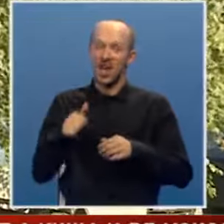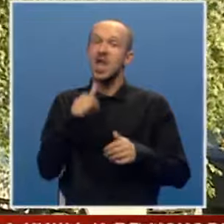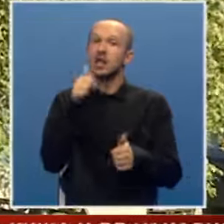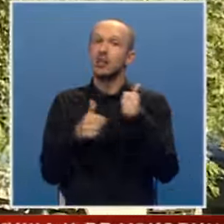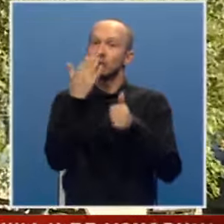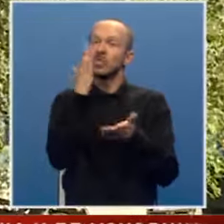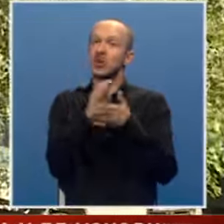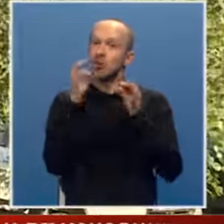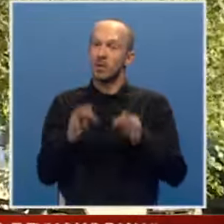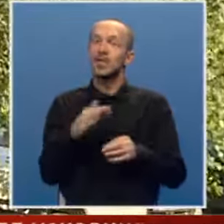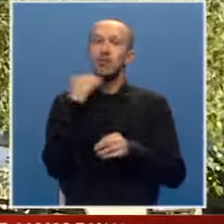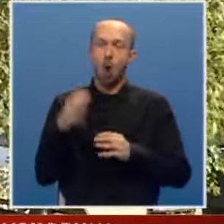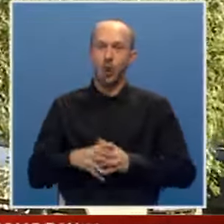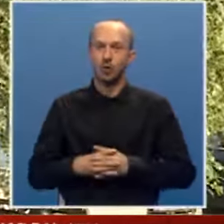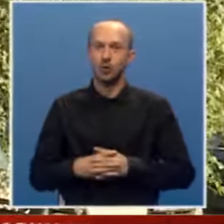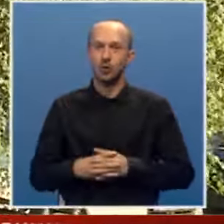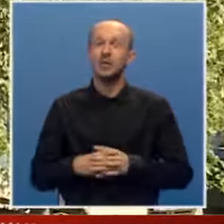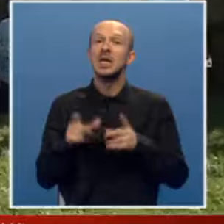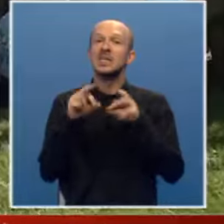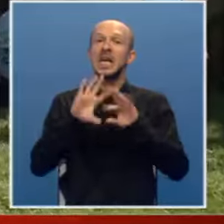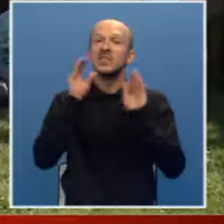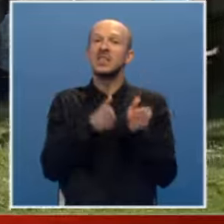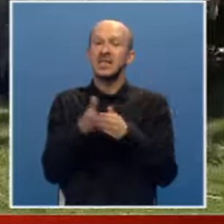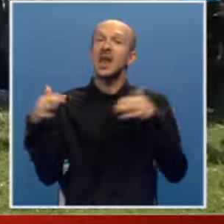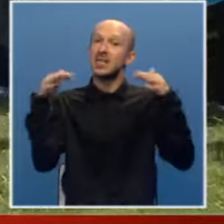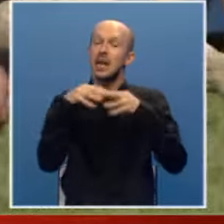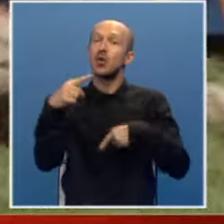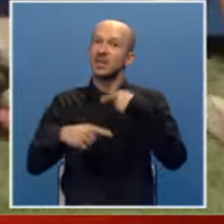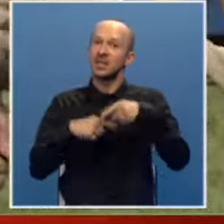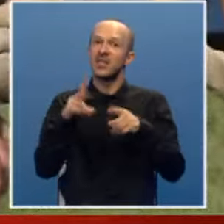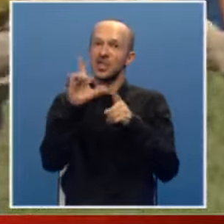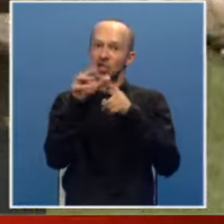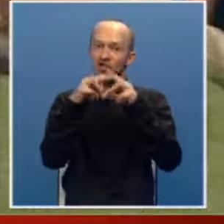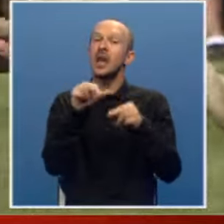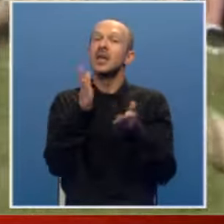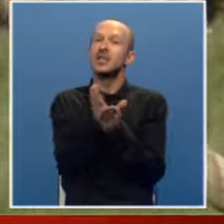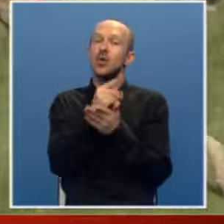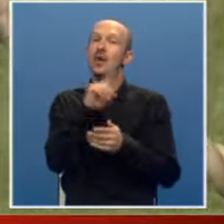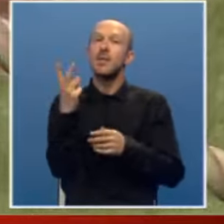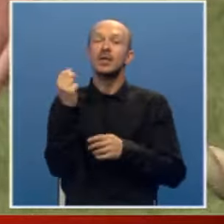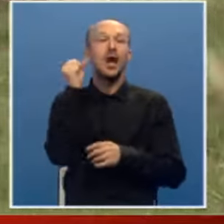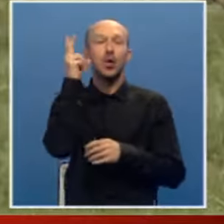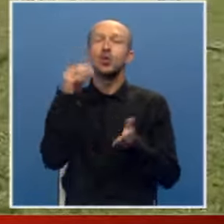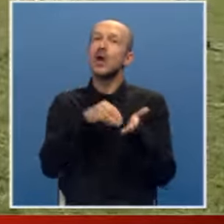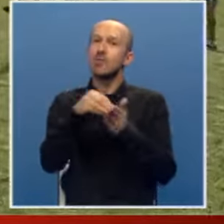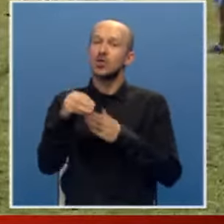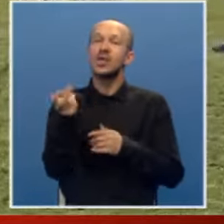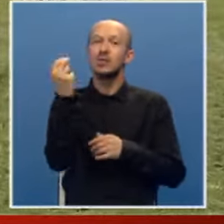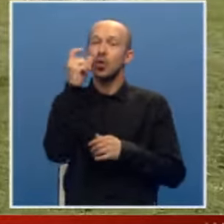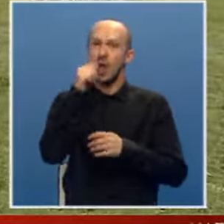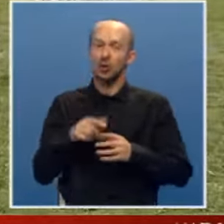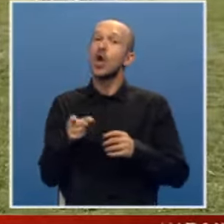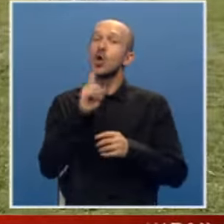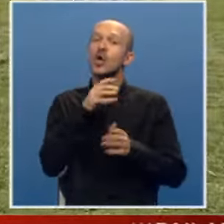Takmičara će sigurno biti puno sa svih strana. Sabor, tradicije i viteštva su dio nematerijalne kulturne baštine srpskog